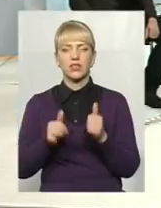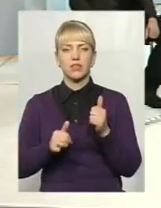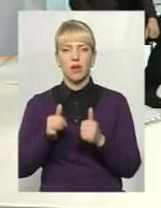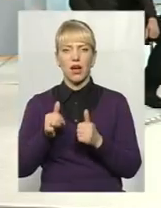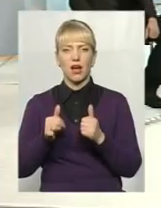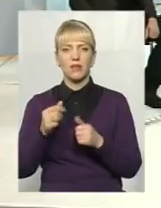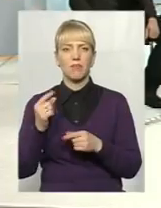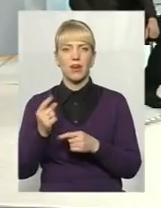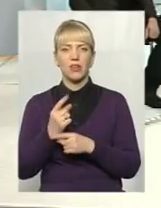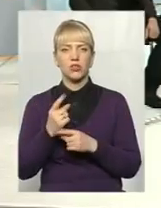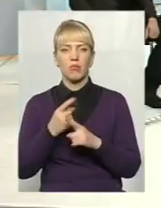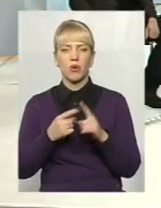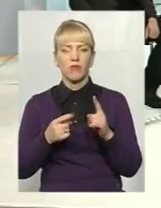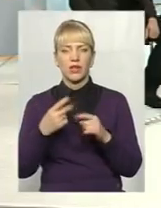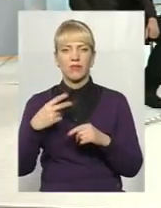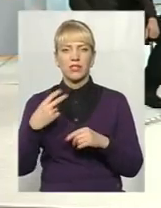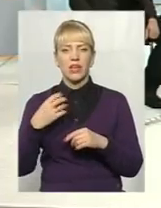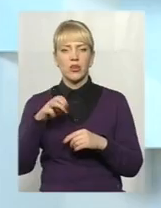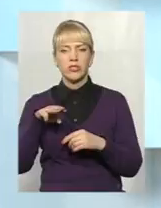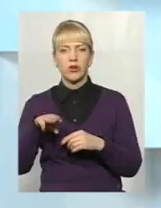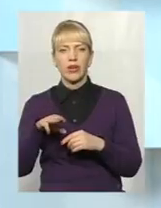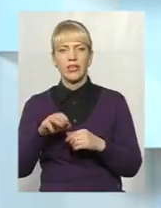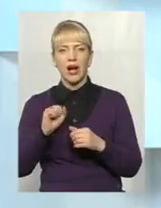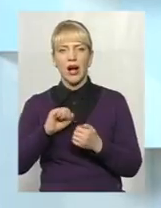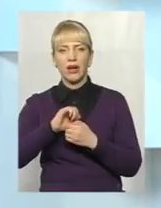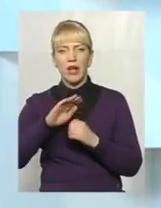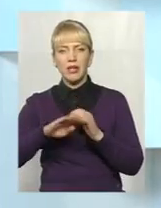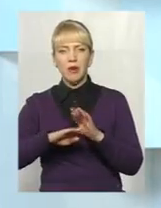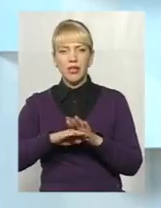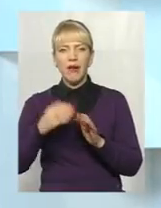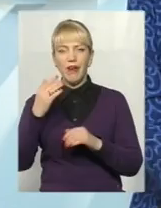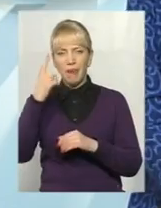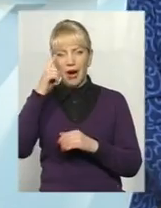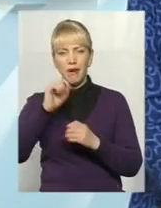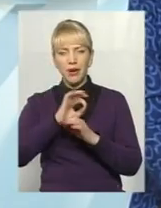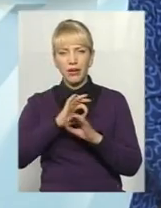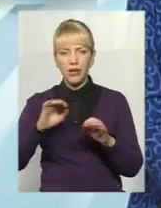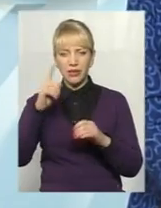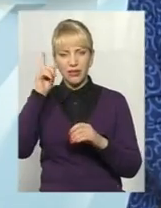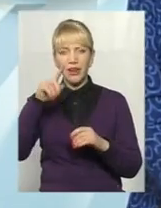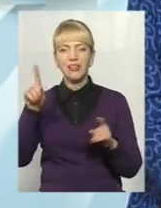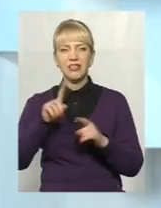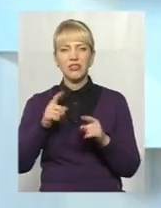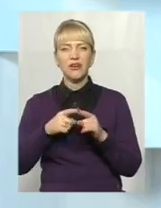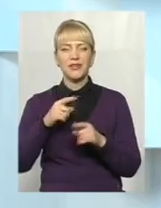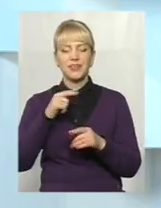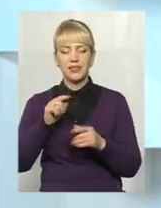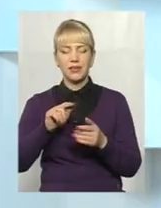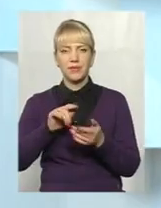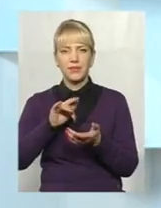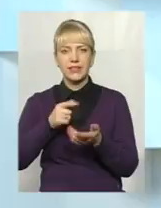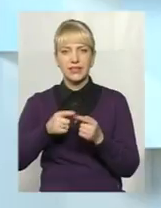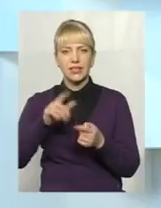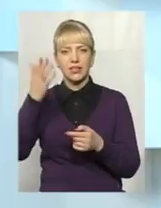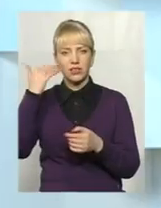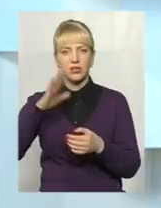першої половини 20-го століття, а Кам'янець, як ви пам'ятаєте, це «Остання столиця УНР», а у нас є фестиваль